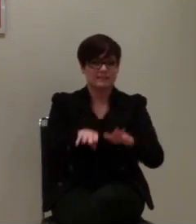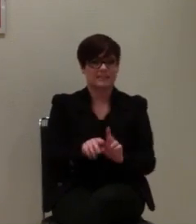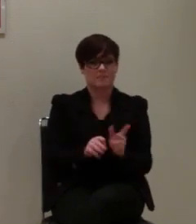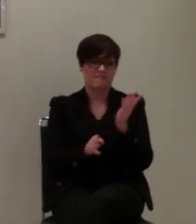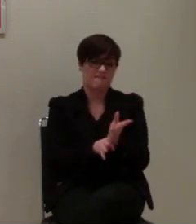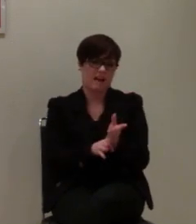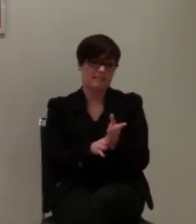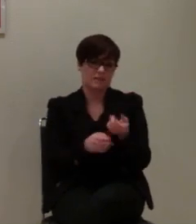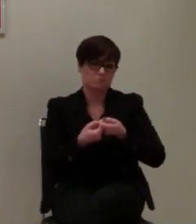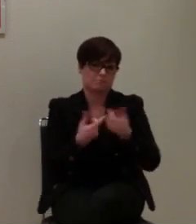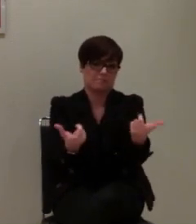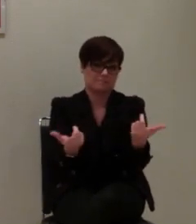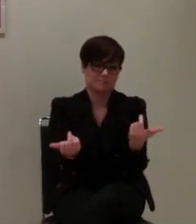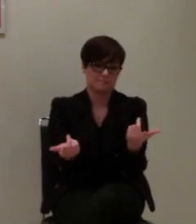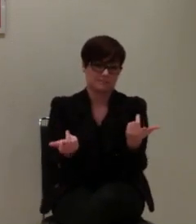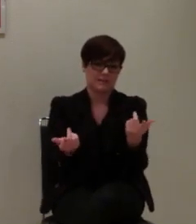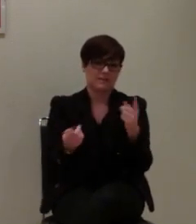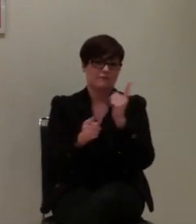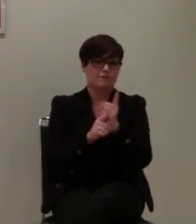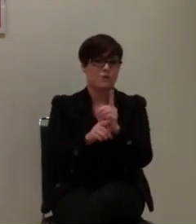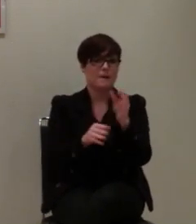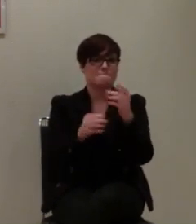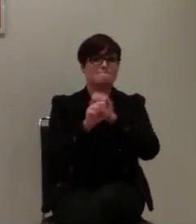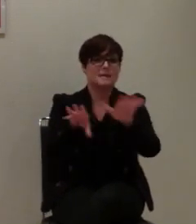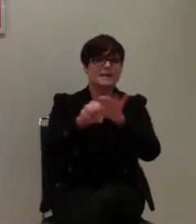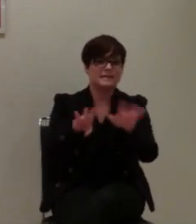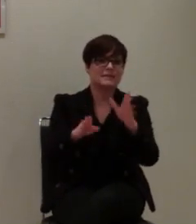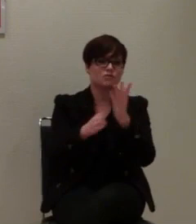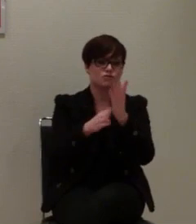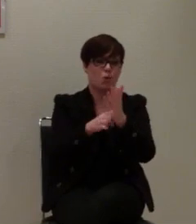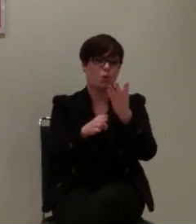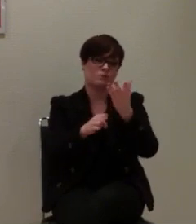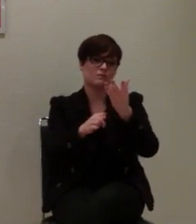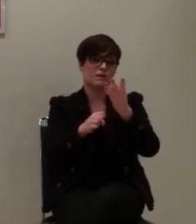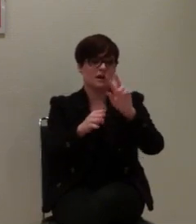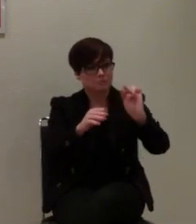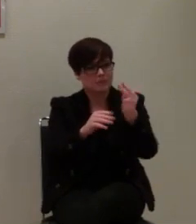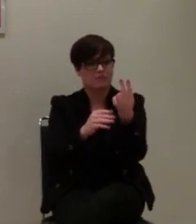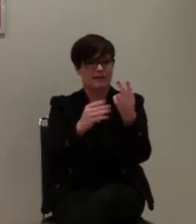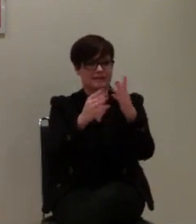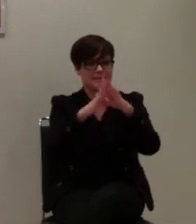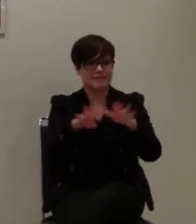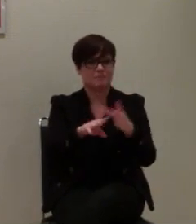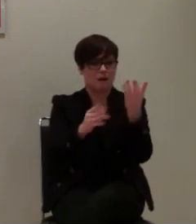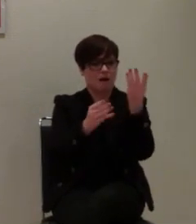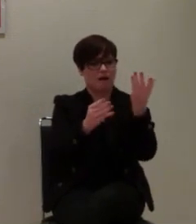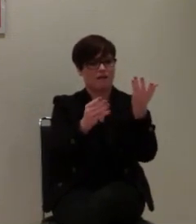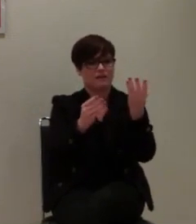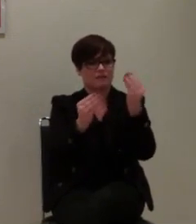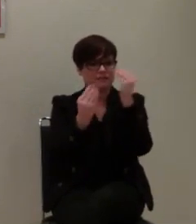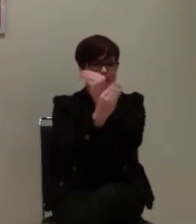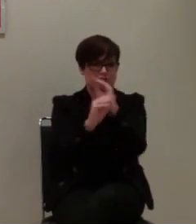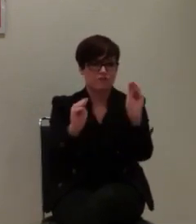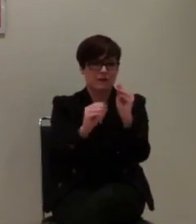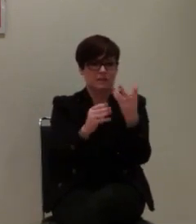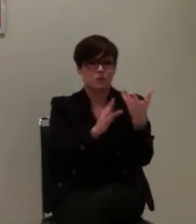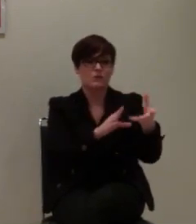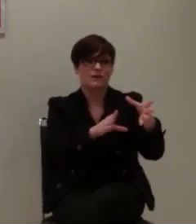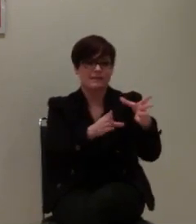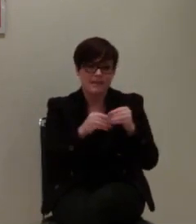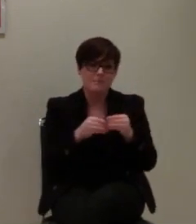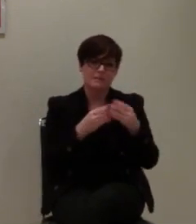rausgehen, damit die Medien das bereits am 2. Dezember die Information aufgreifen kann,